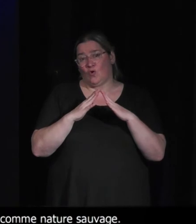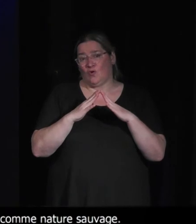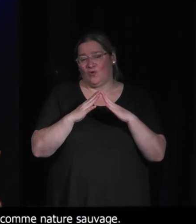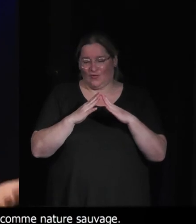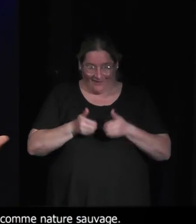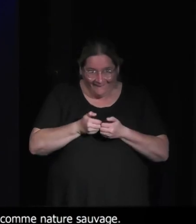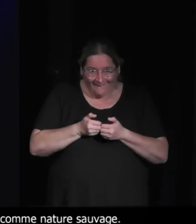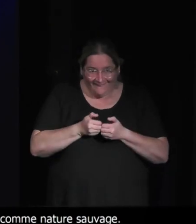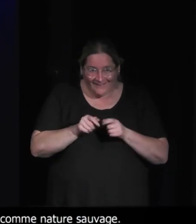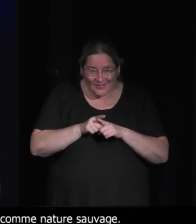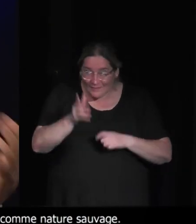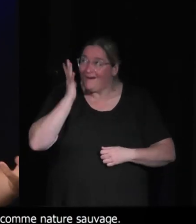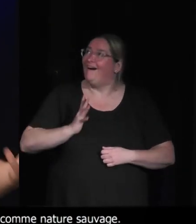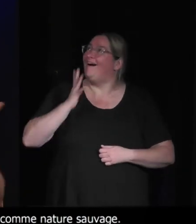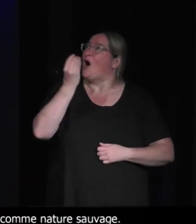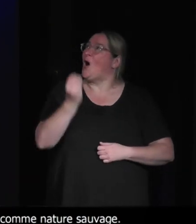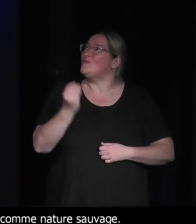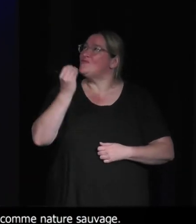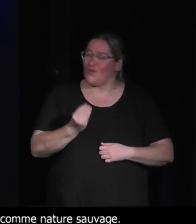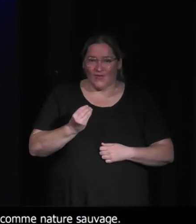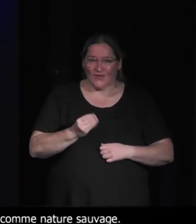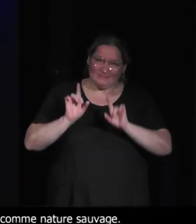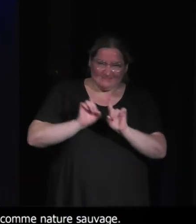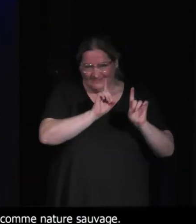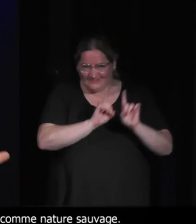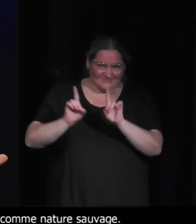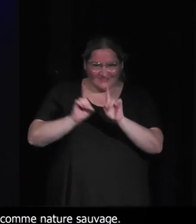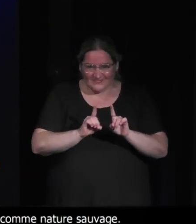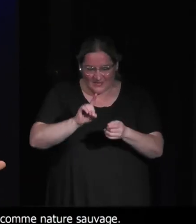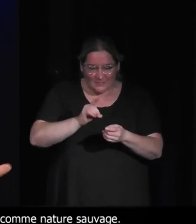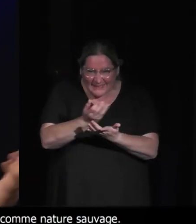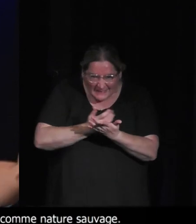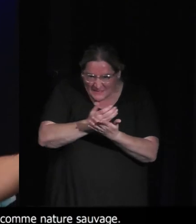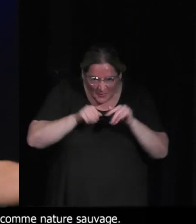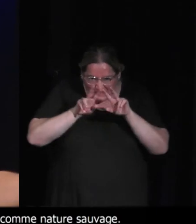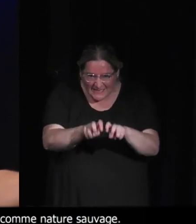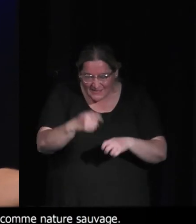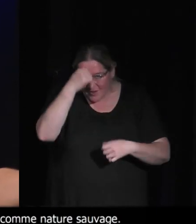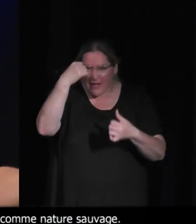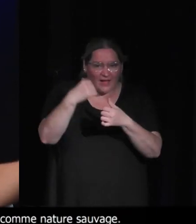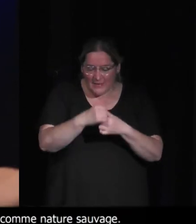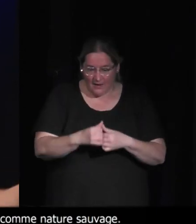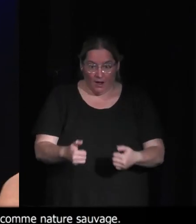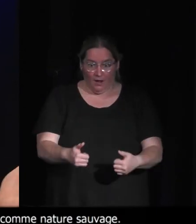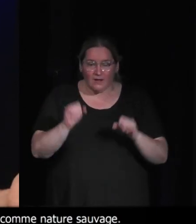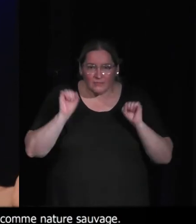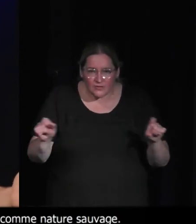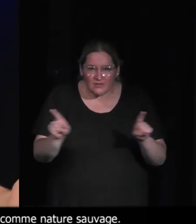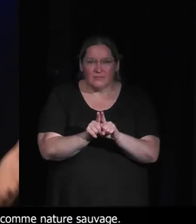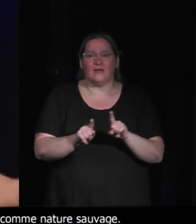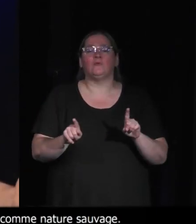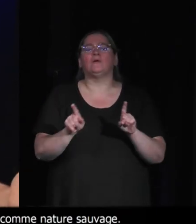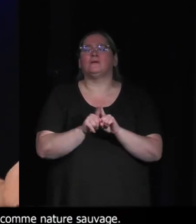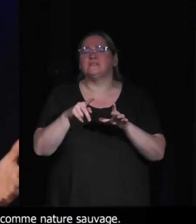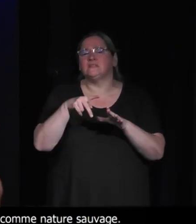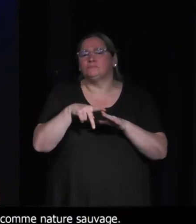collines où il partait à la chasse au trésor. Donc il y a cette dimension-là. Et puis effectivement, il y a la seconde mais qui est présente à l'intérieur même du jeu pour Red Dead Redemption